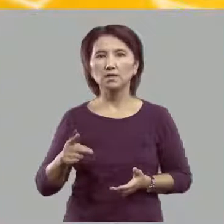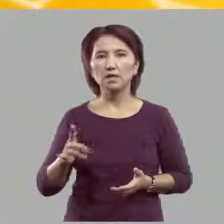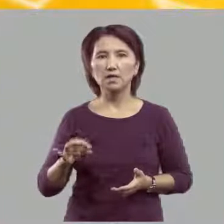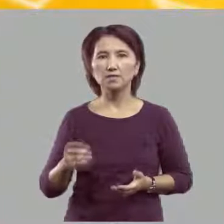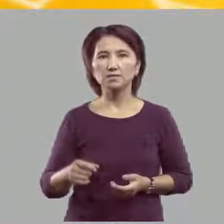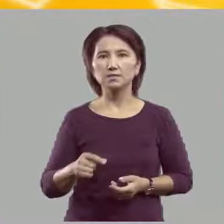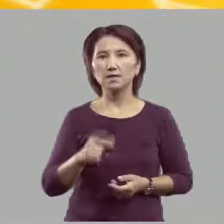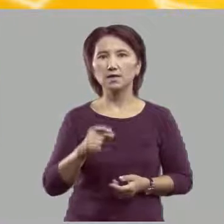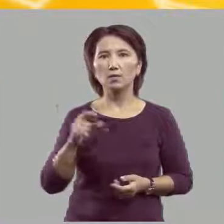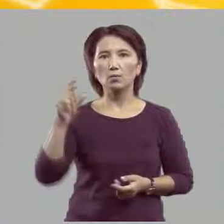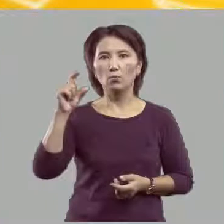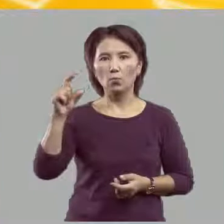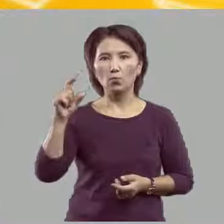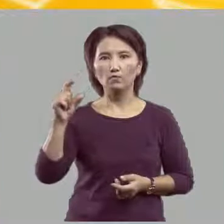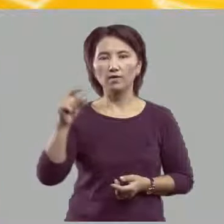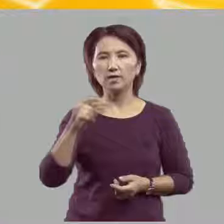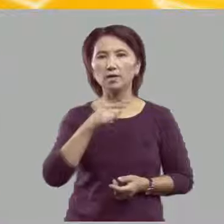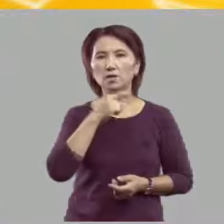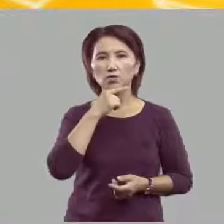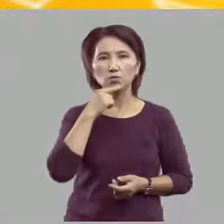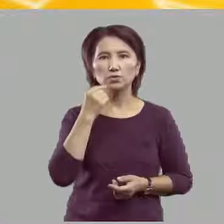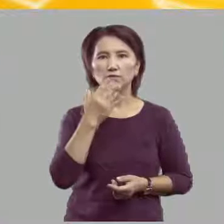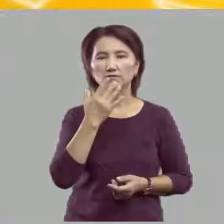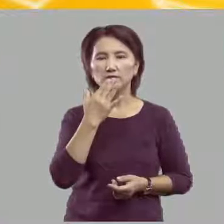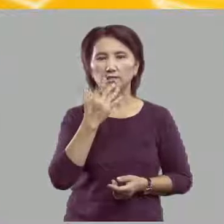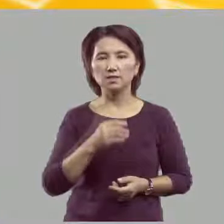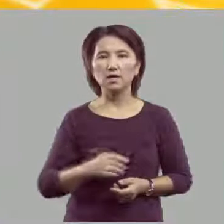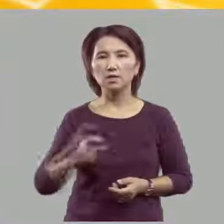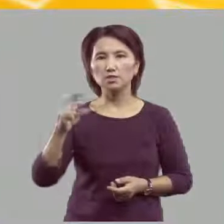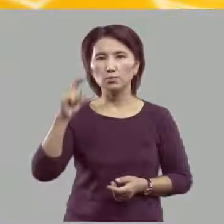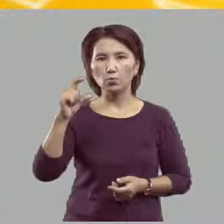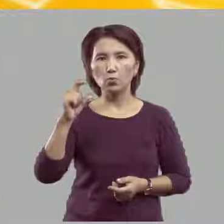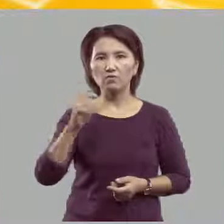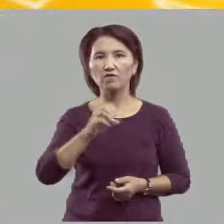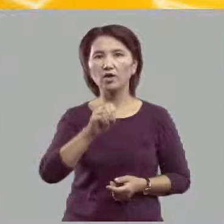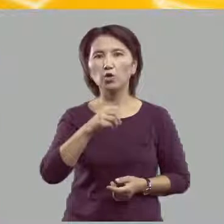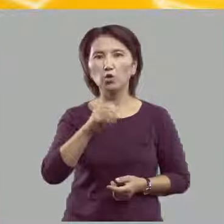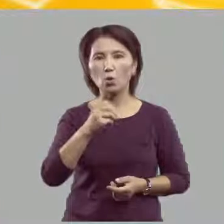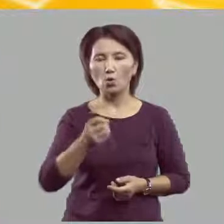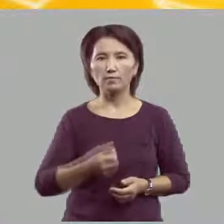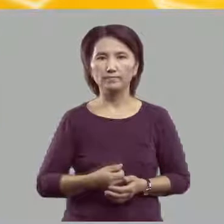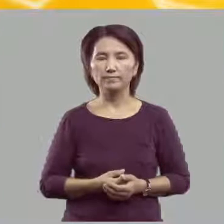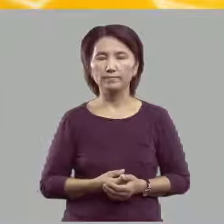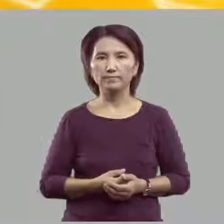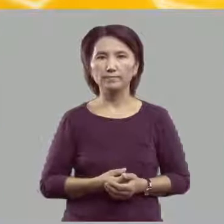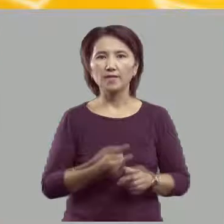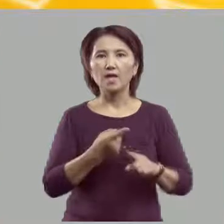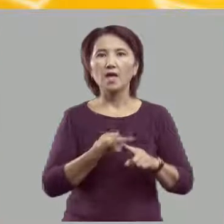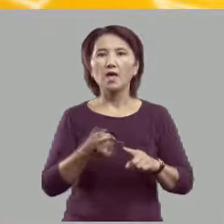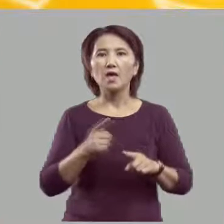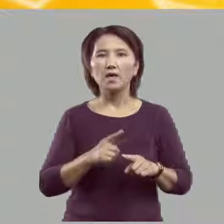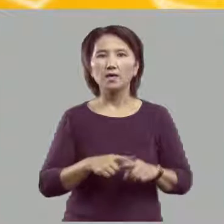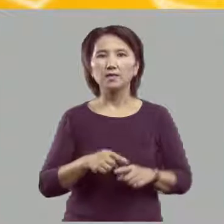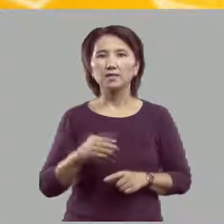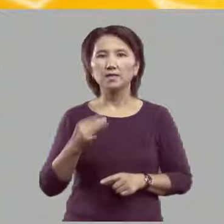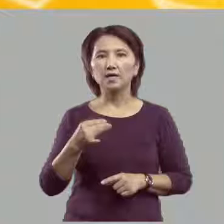русского языка. С буквой Ё. Это